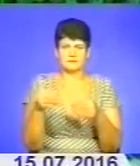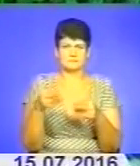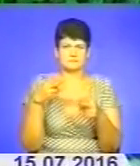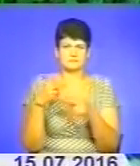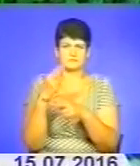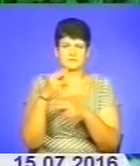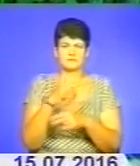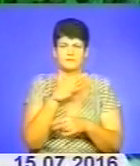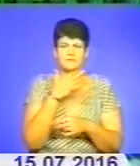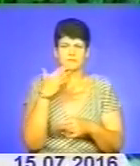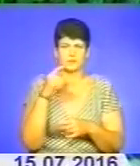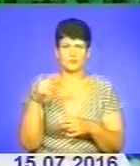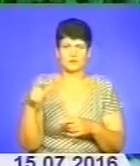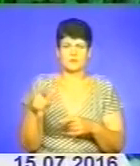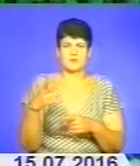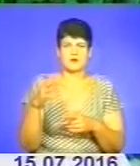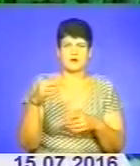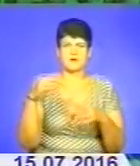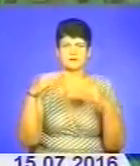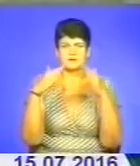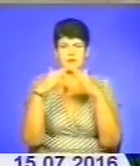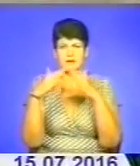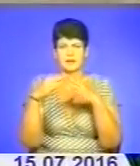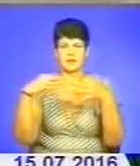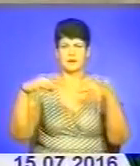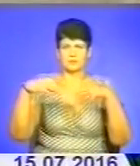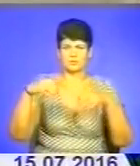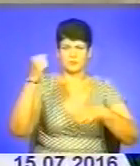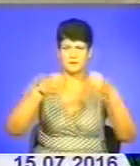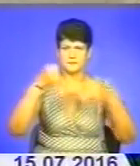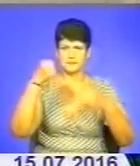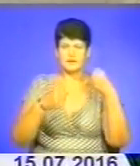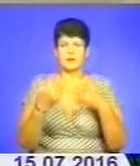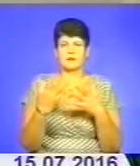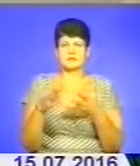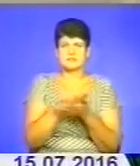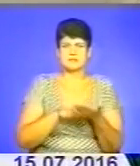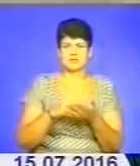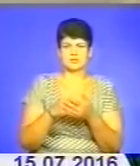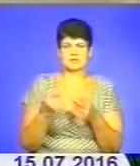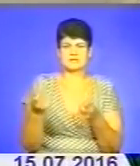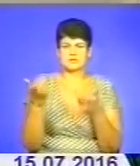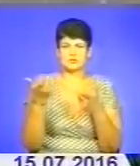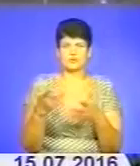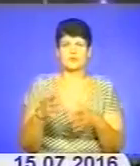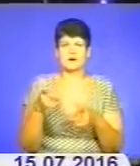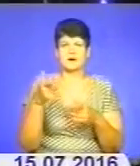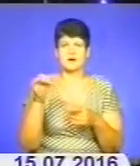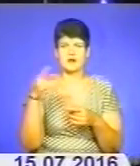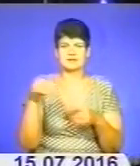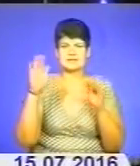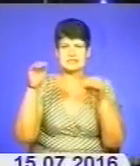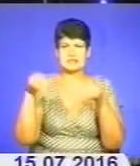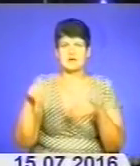місцевим. Потовкли дахи авто, покрівлі господарських та житлових будівель, понищили посіви. Під час грози градом засипало і